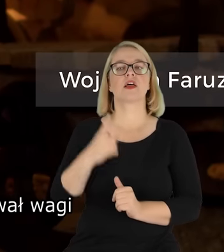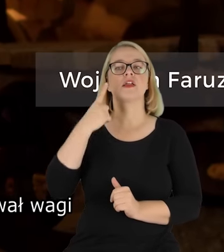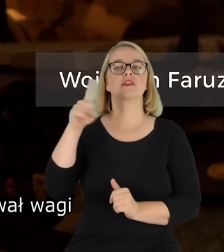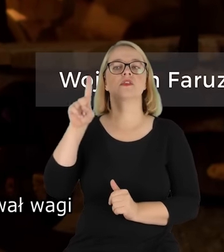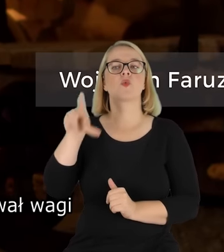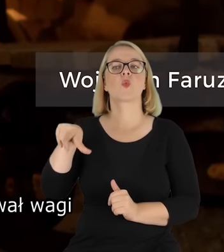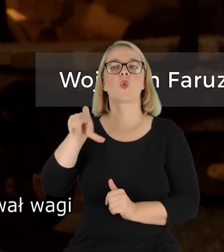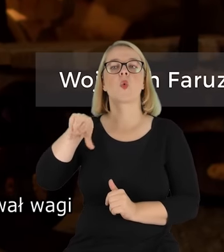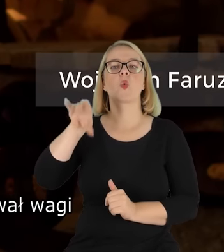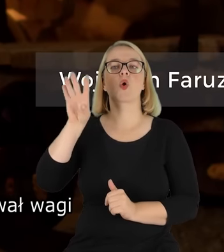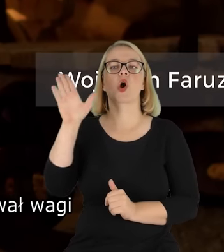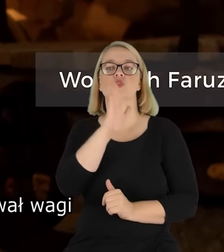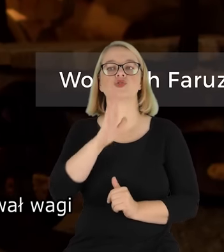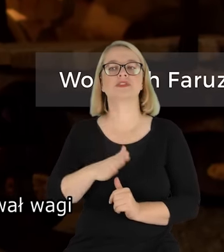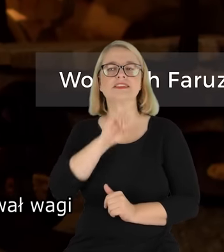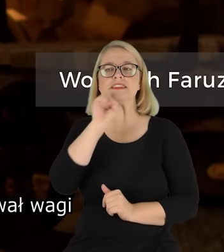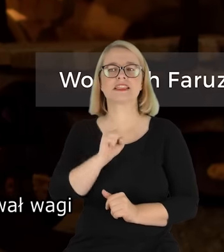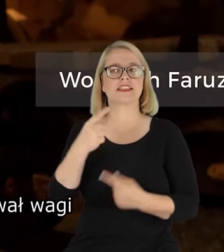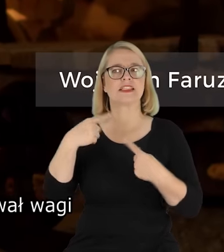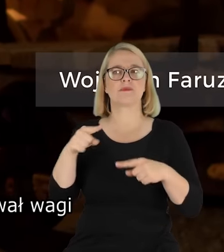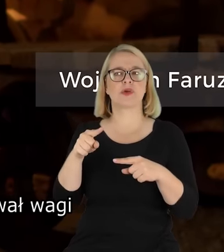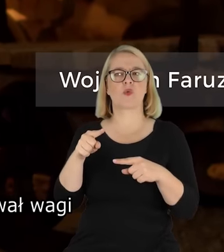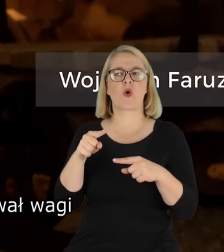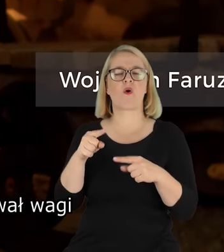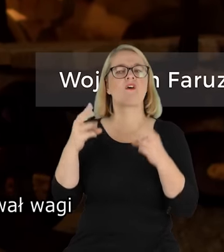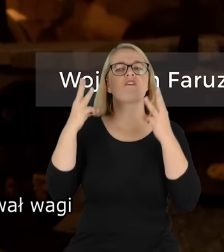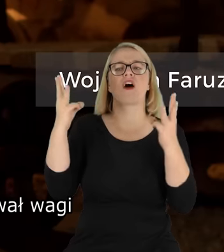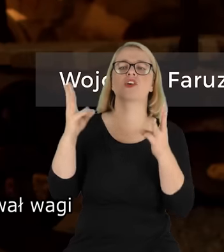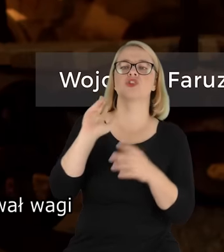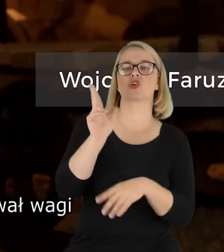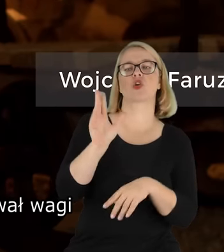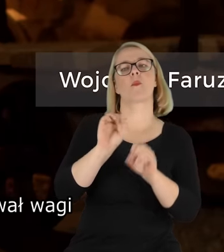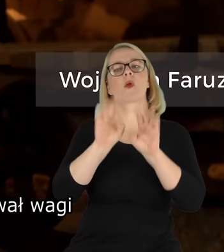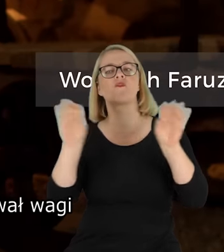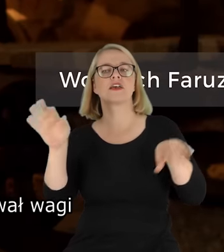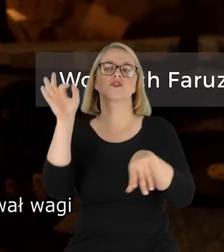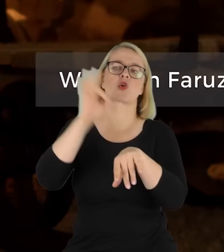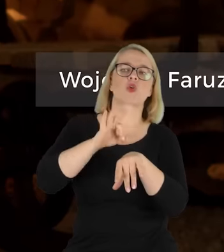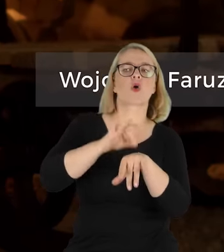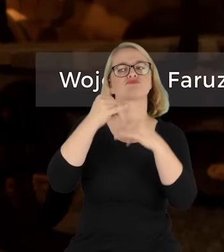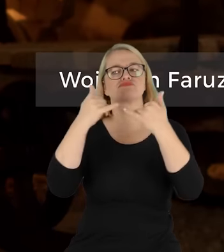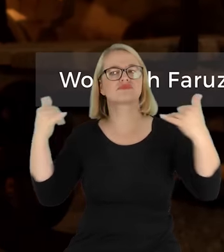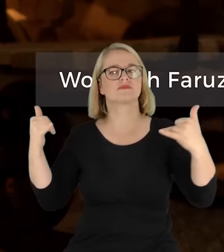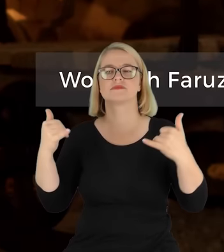nigdy nie przywiązywał uwagi do tytułów, które